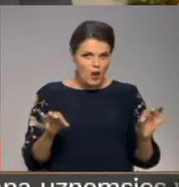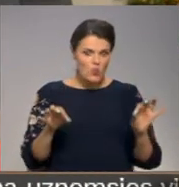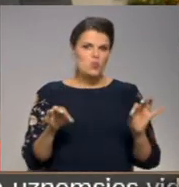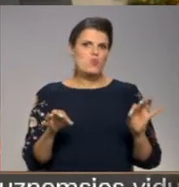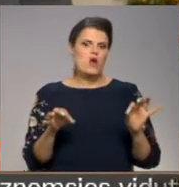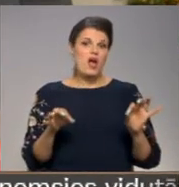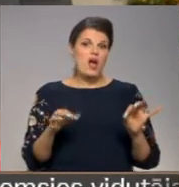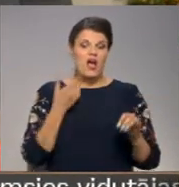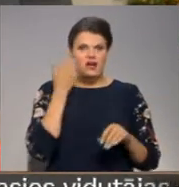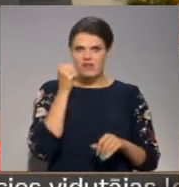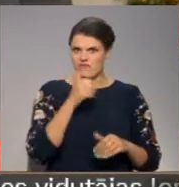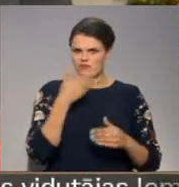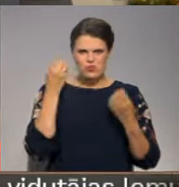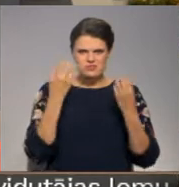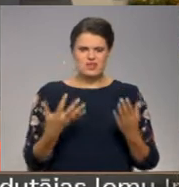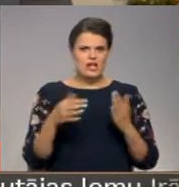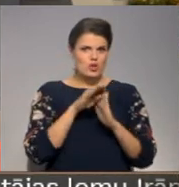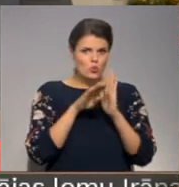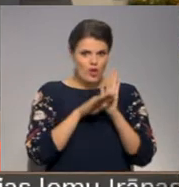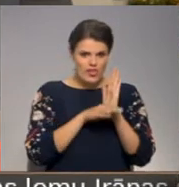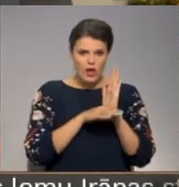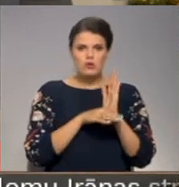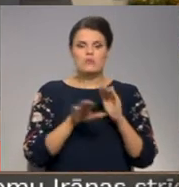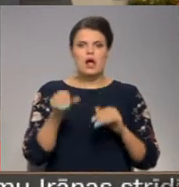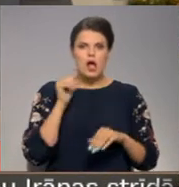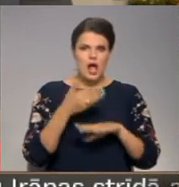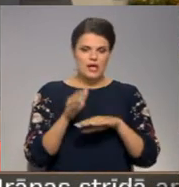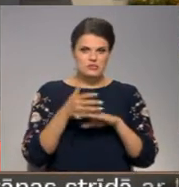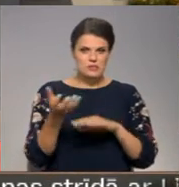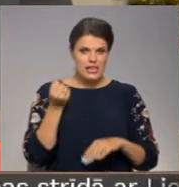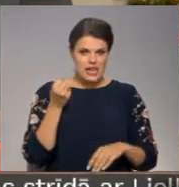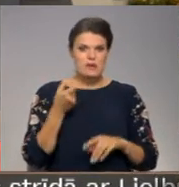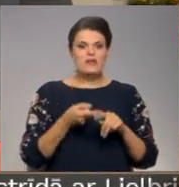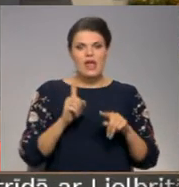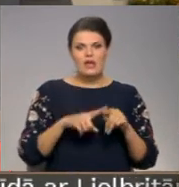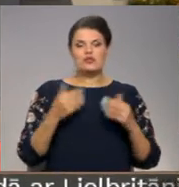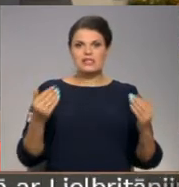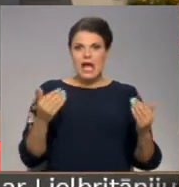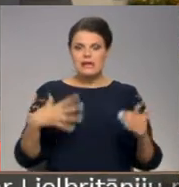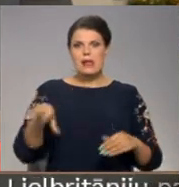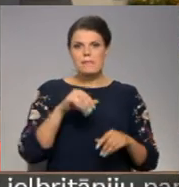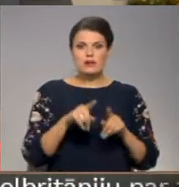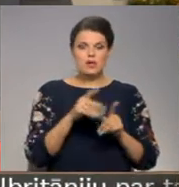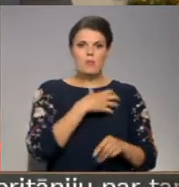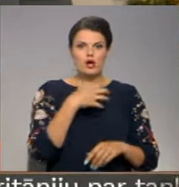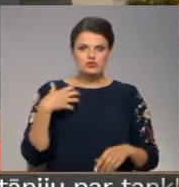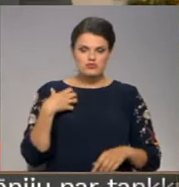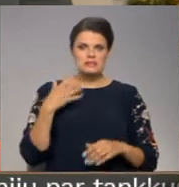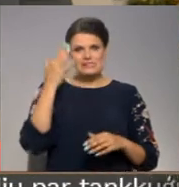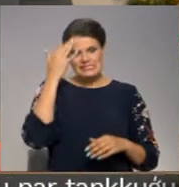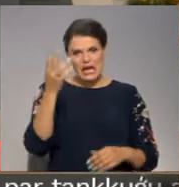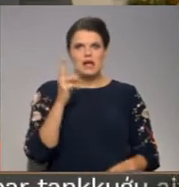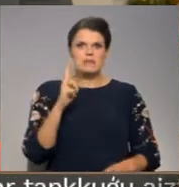un kad vēl nebija skaidru šie nosacījumi aizņēmu ņemšanai, tad šobrīd mēs kā pašvaldība liekam lielas